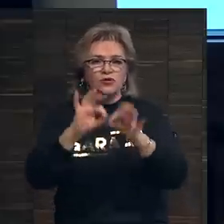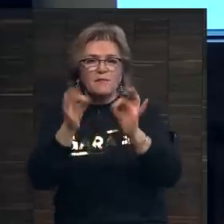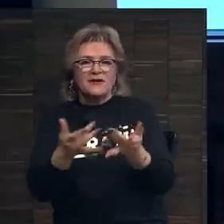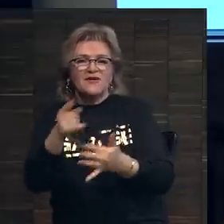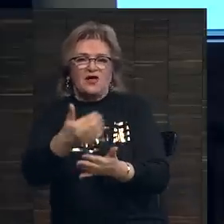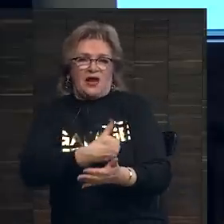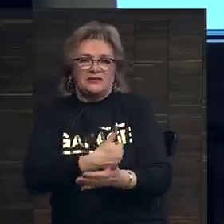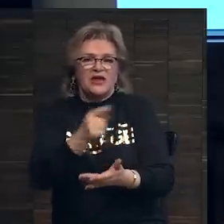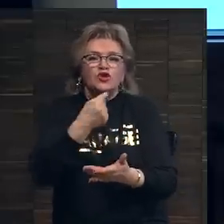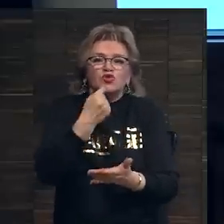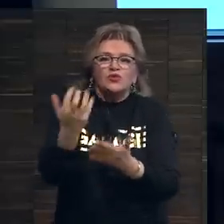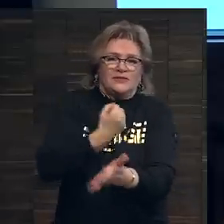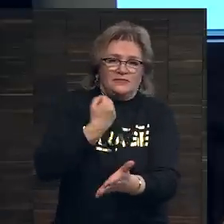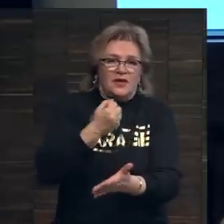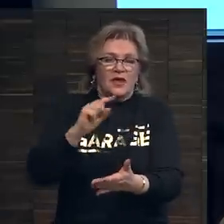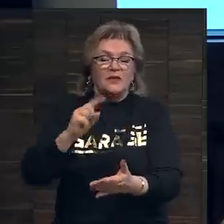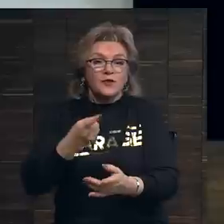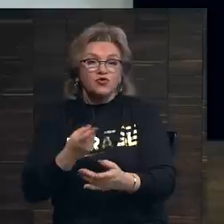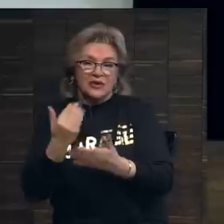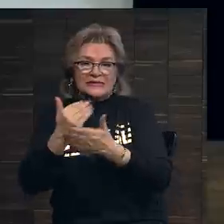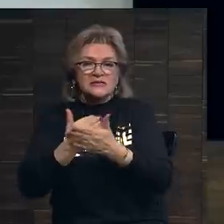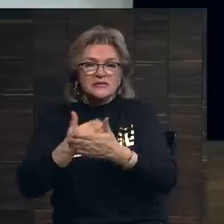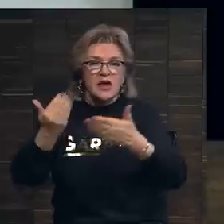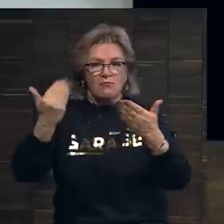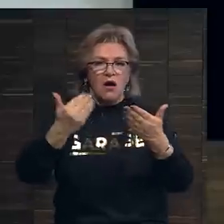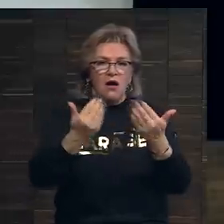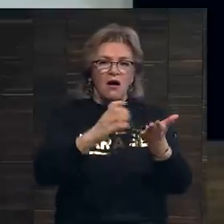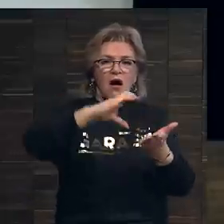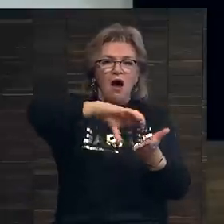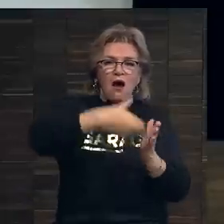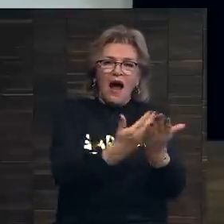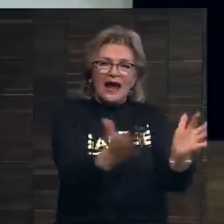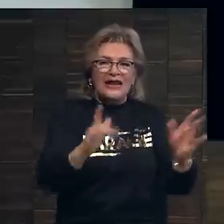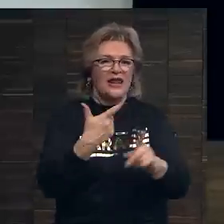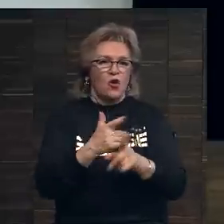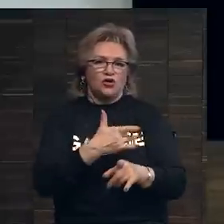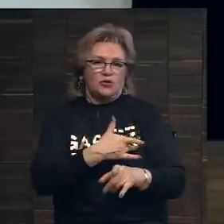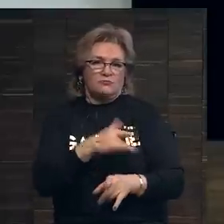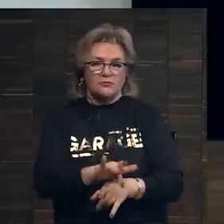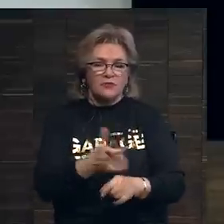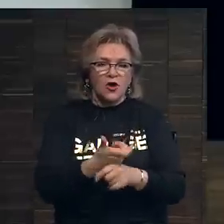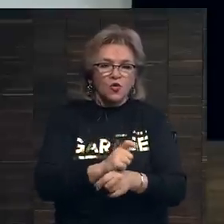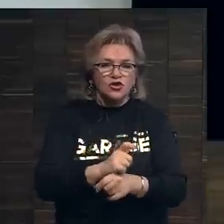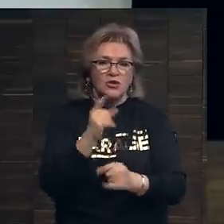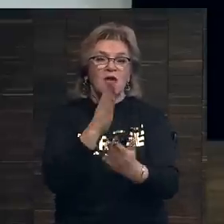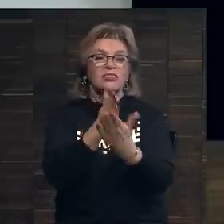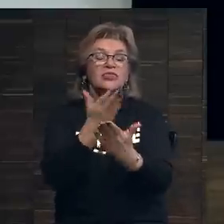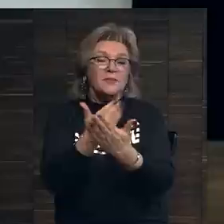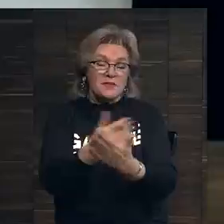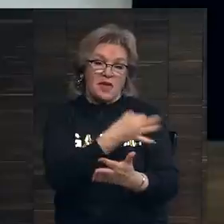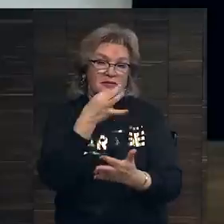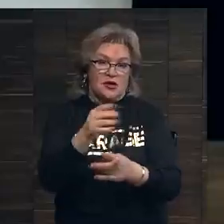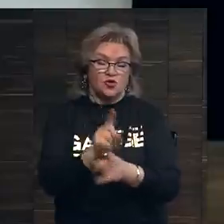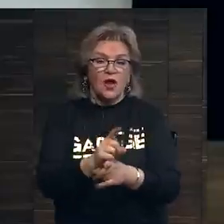которое вы хотите. Вам трудно его заполучить, потому что система галереи очень жесткая. Например, скажу